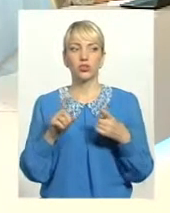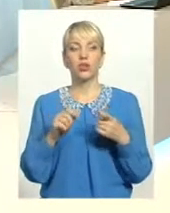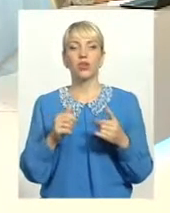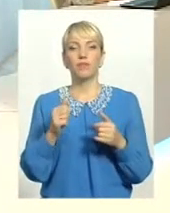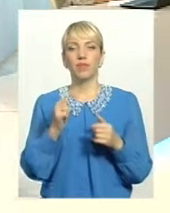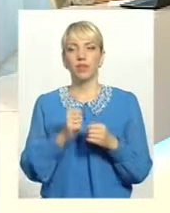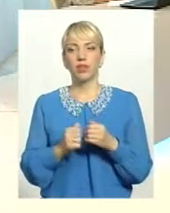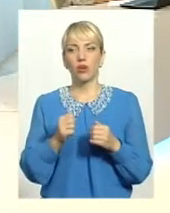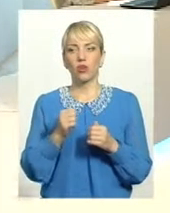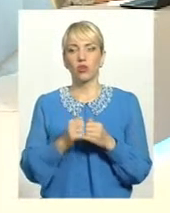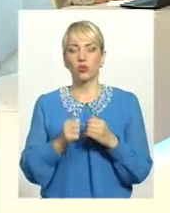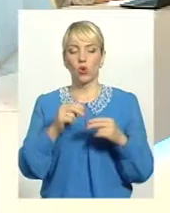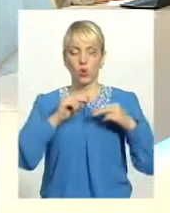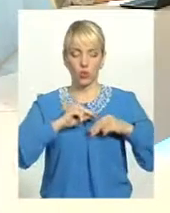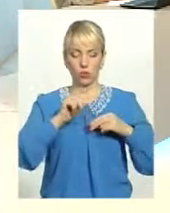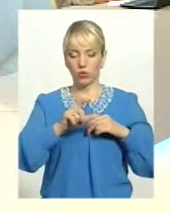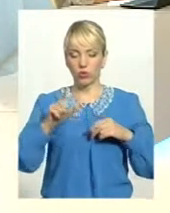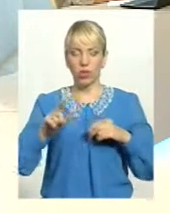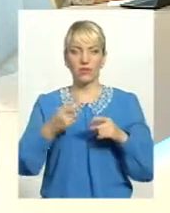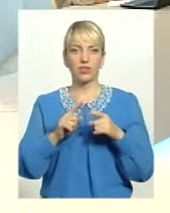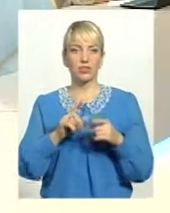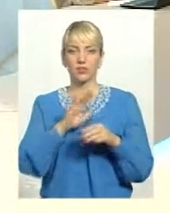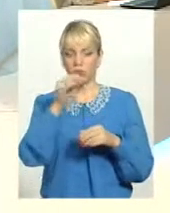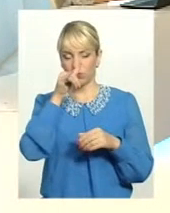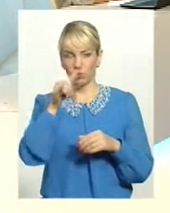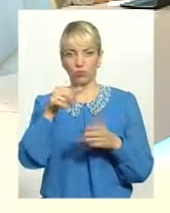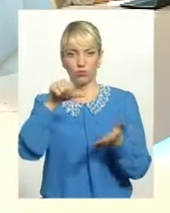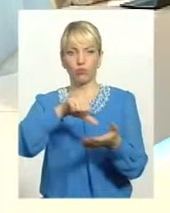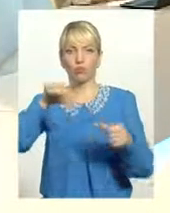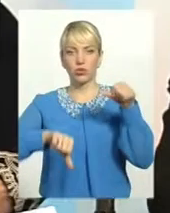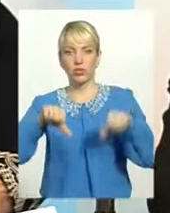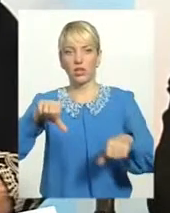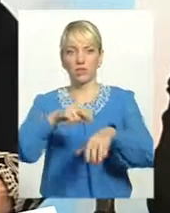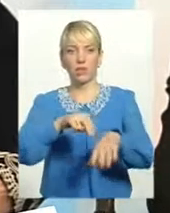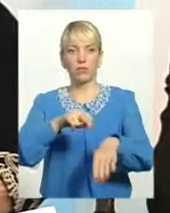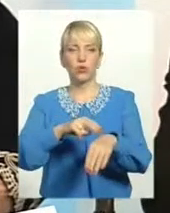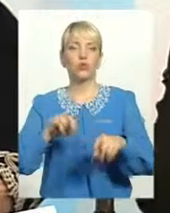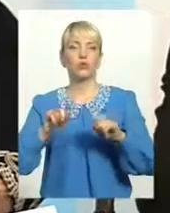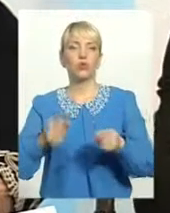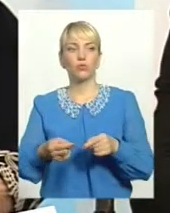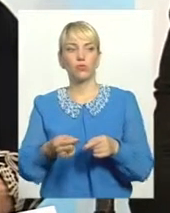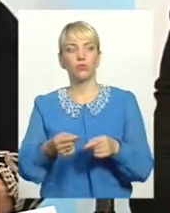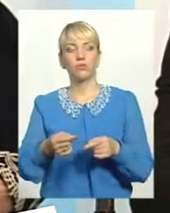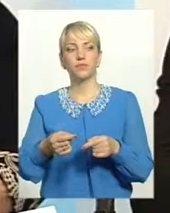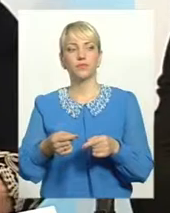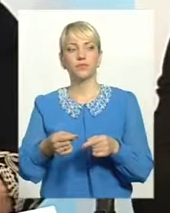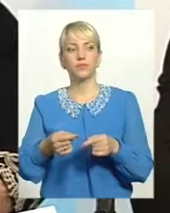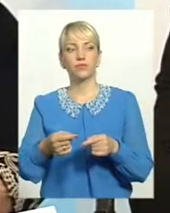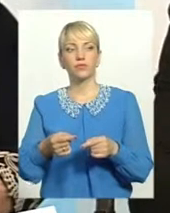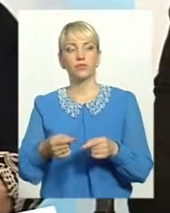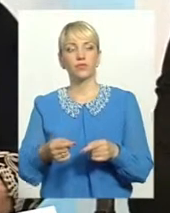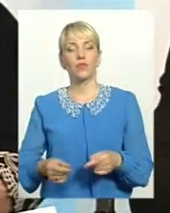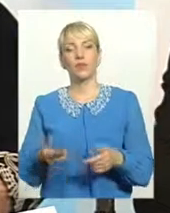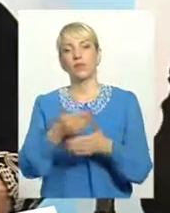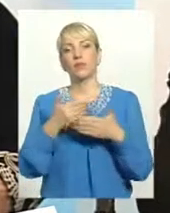роботодавця не поставиш міліціонера чи податківця. Тому все-таки, як то кажуть, ми